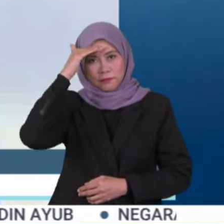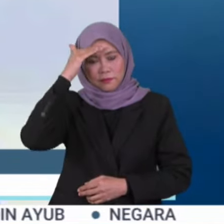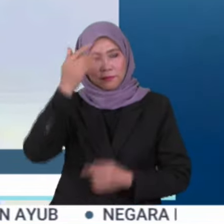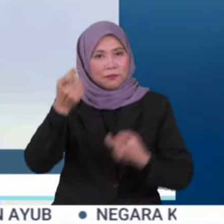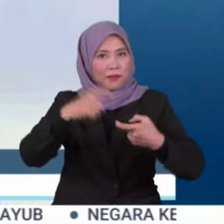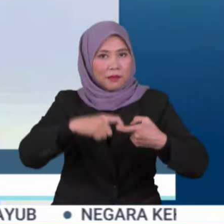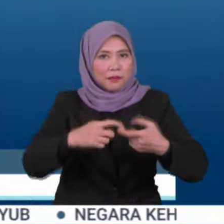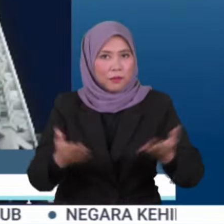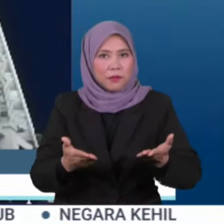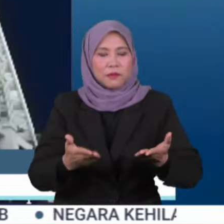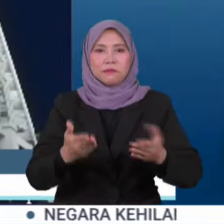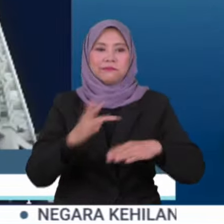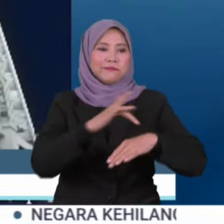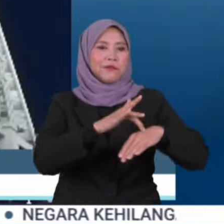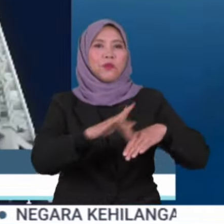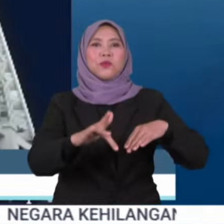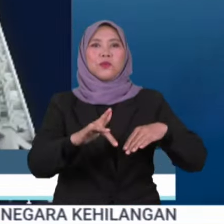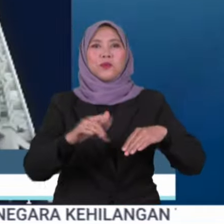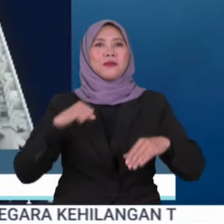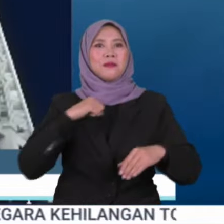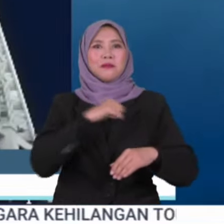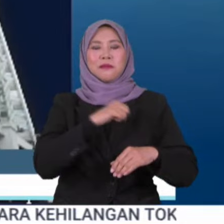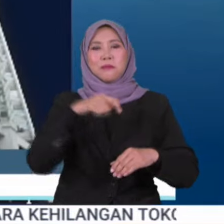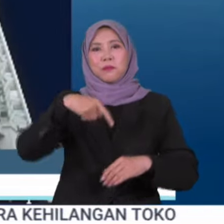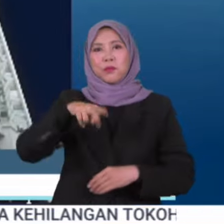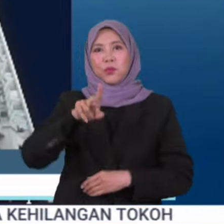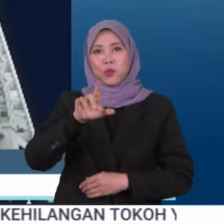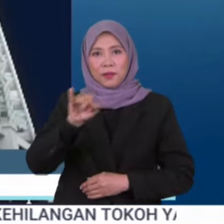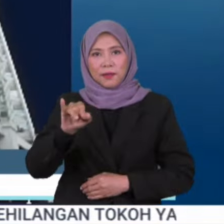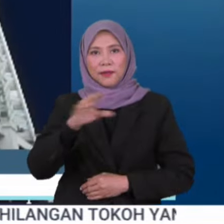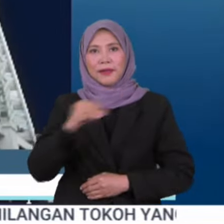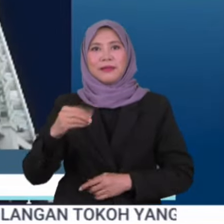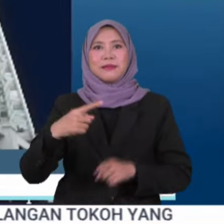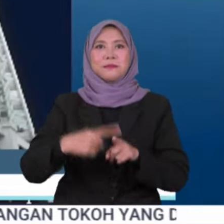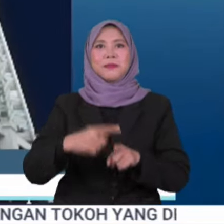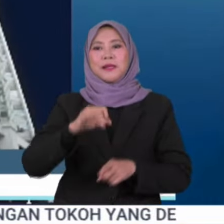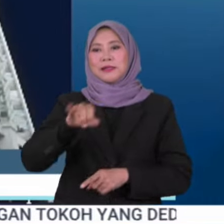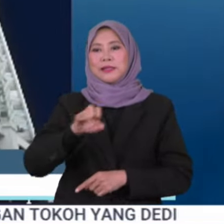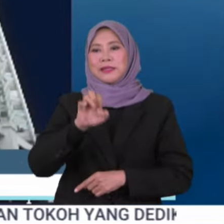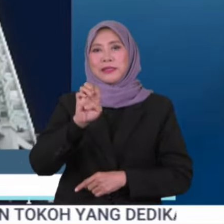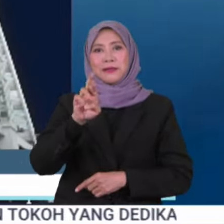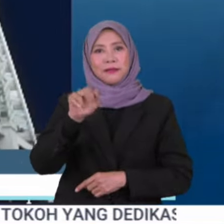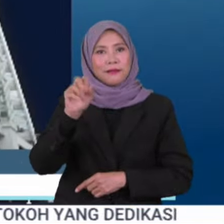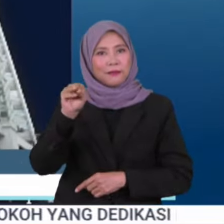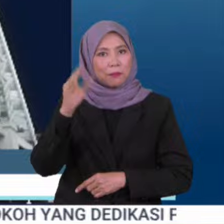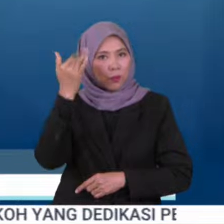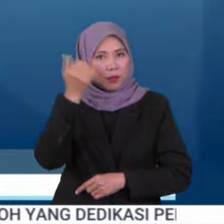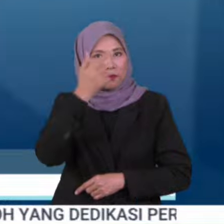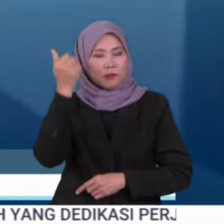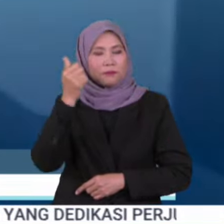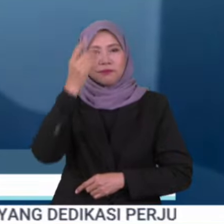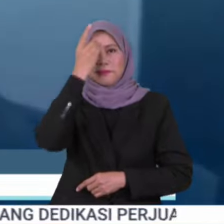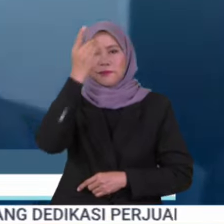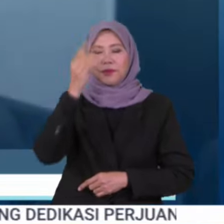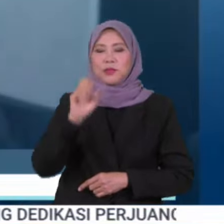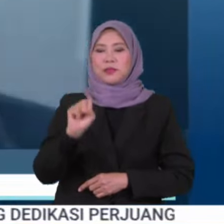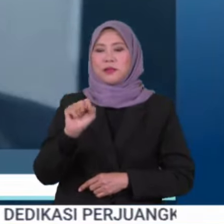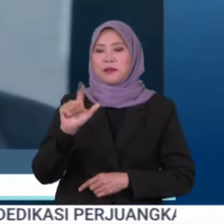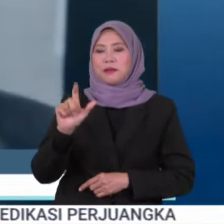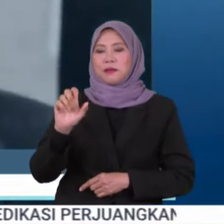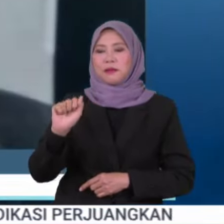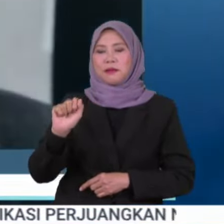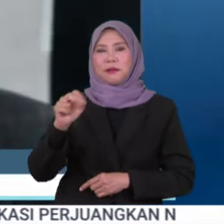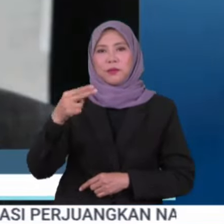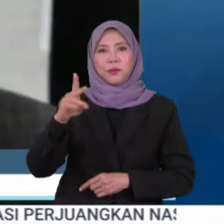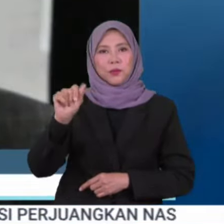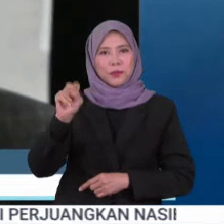berhubung notis kekosongan, kerusi Parlimen Pulai dan Dun Simpang Jeram. Ini susulan penyandangnya Datuk Seri Salauden Ayub